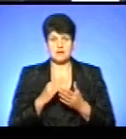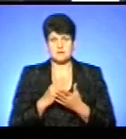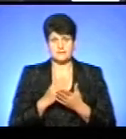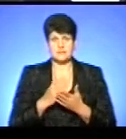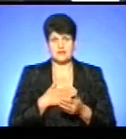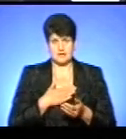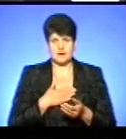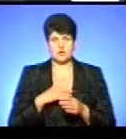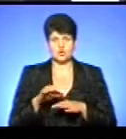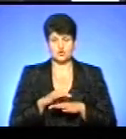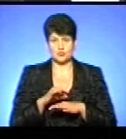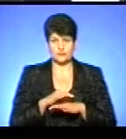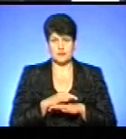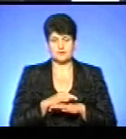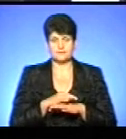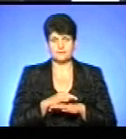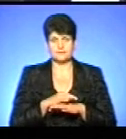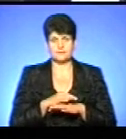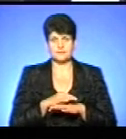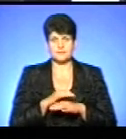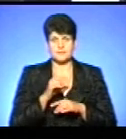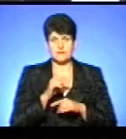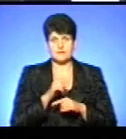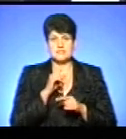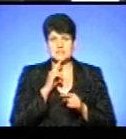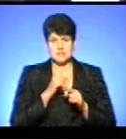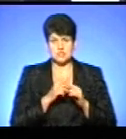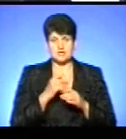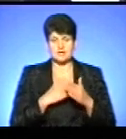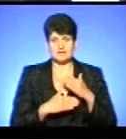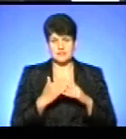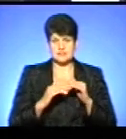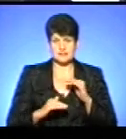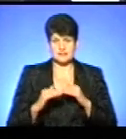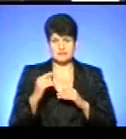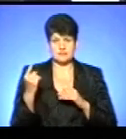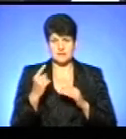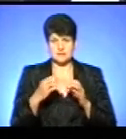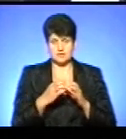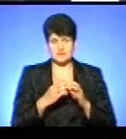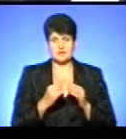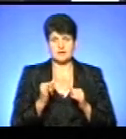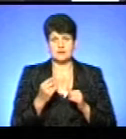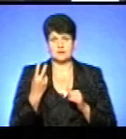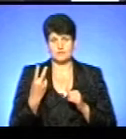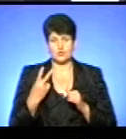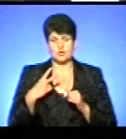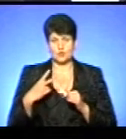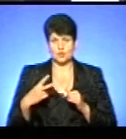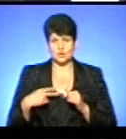я, чоловік мій, він – сестричка інвалід, дитинство з першої групи, і двоє донечок,